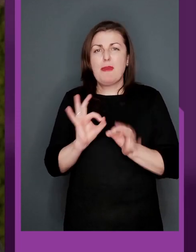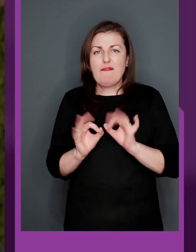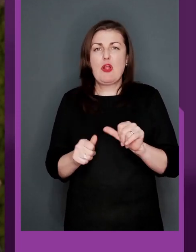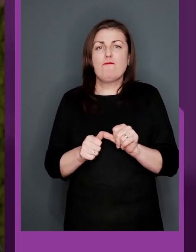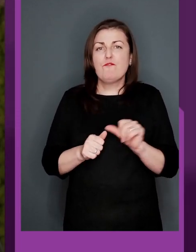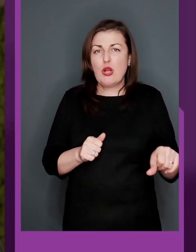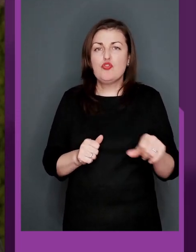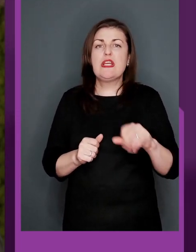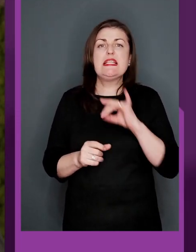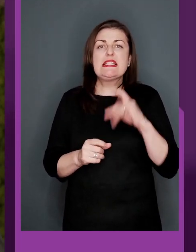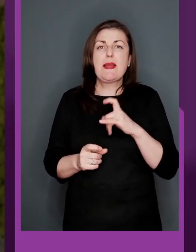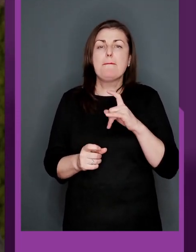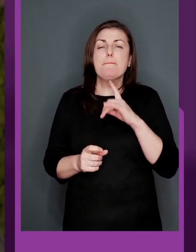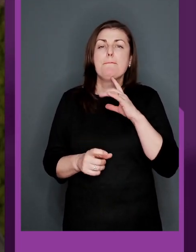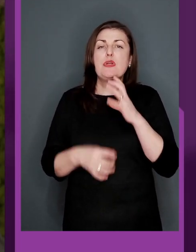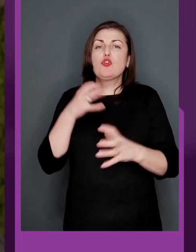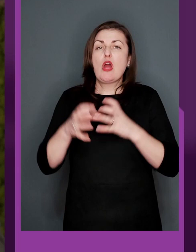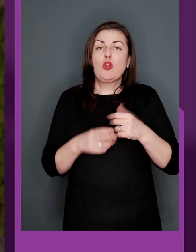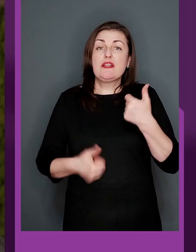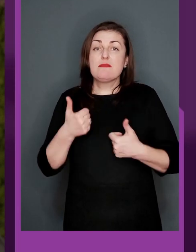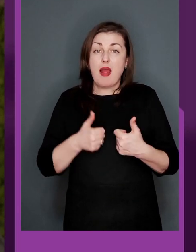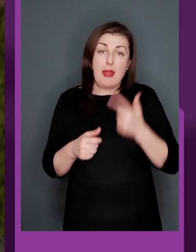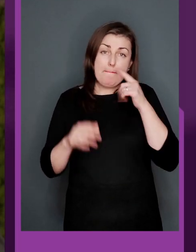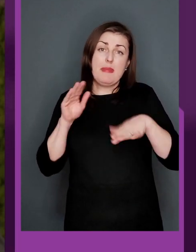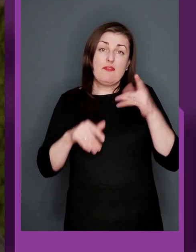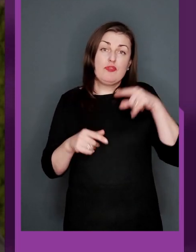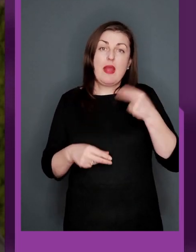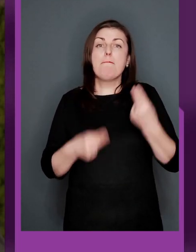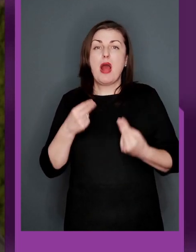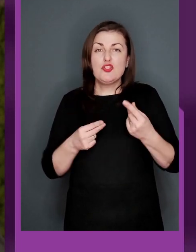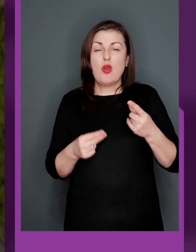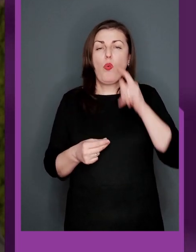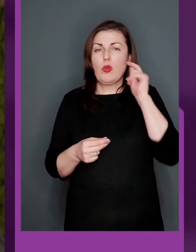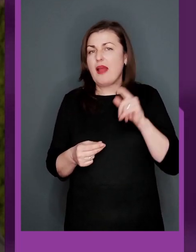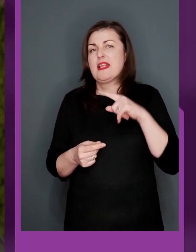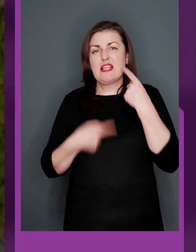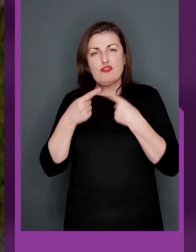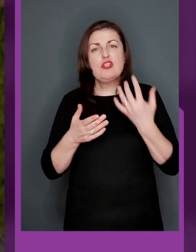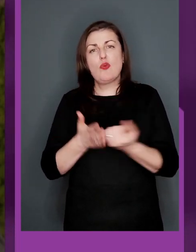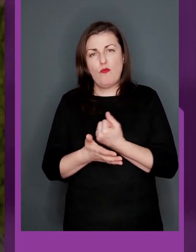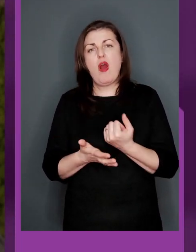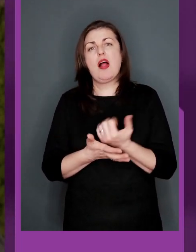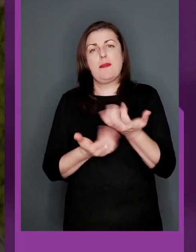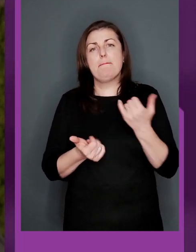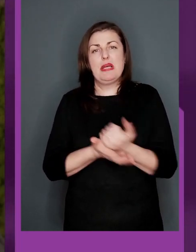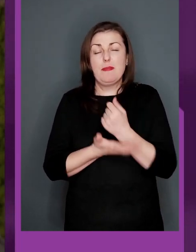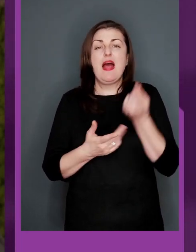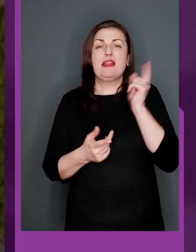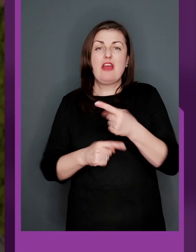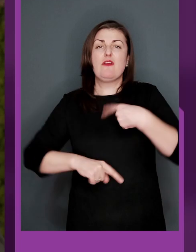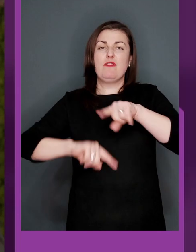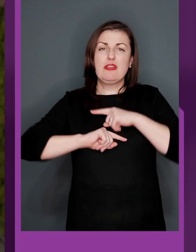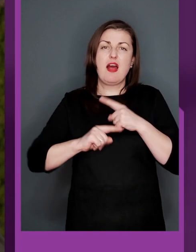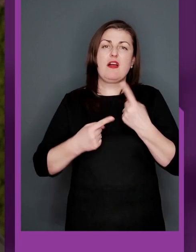справедливо зараз виключили з міжнародних змагань. Ну і переважно в тих матчах Україна теж завжди здобувала перемоги, навіть в